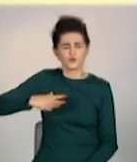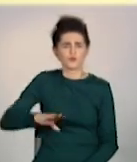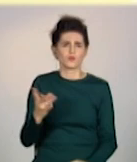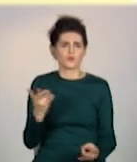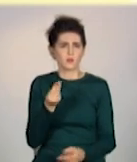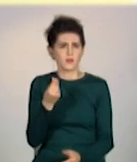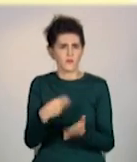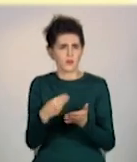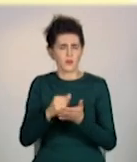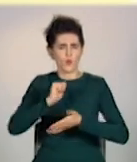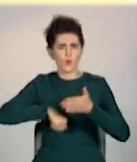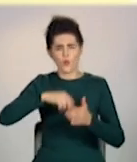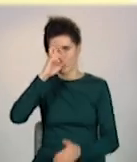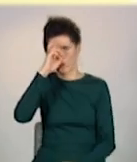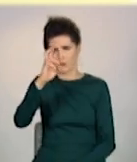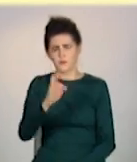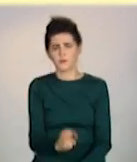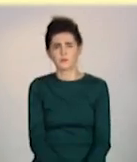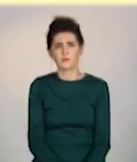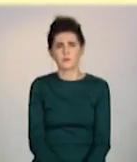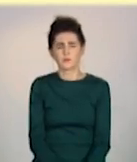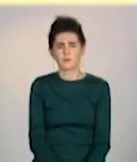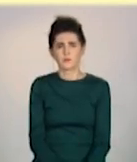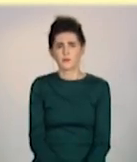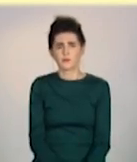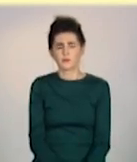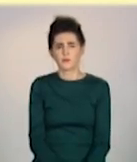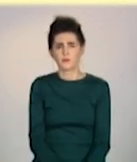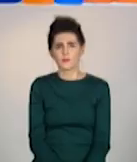держави. Олексій Куделя, Максим Запорожець, телеканал Донбас.